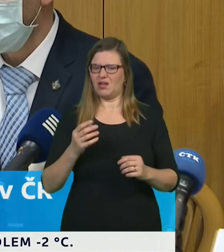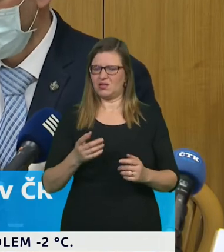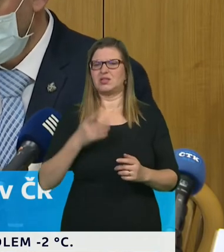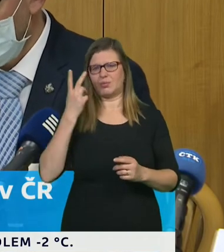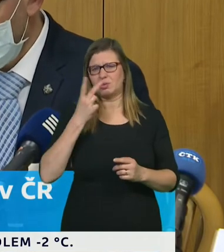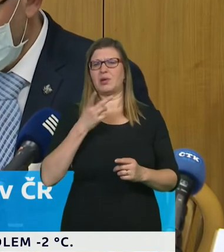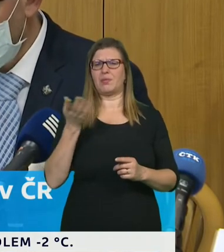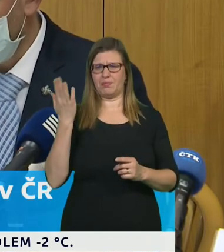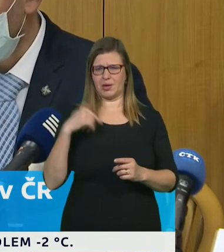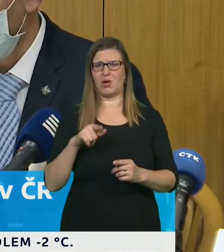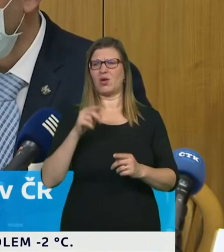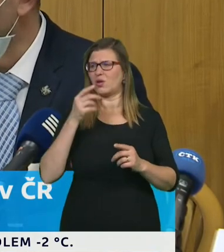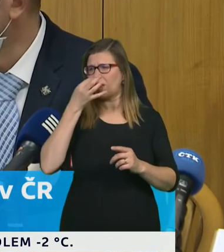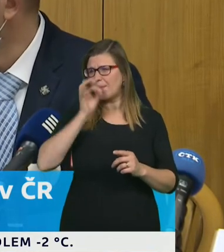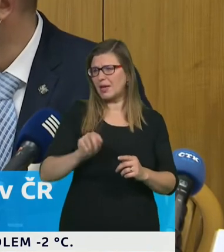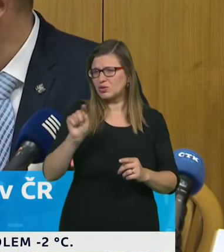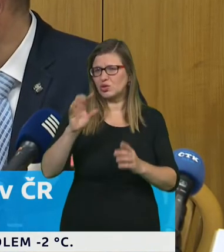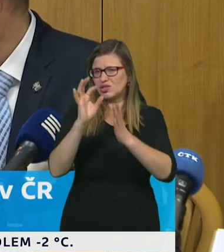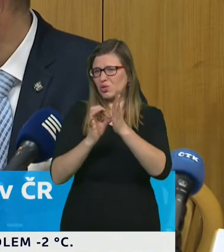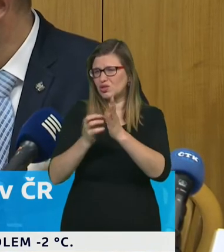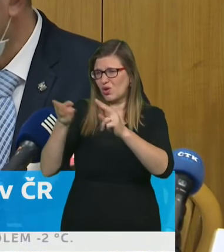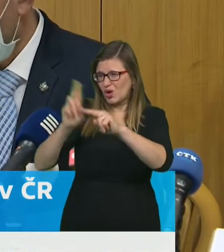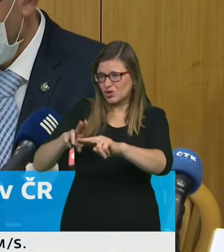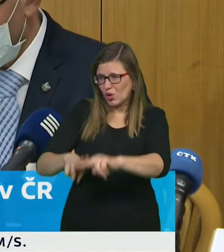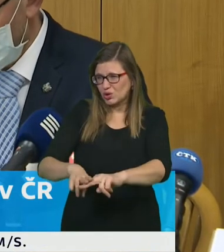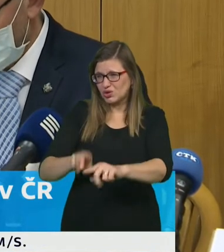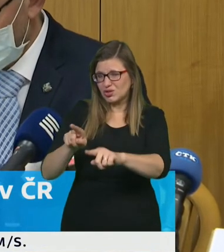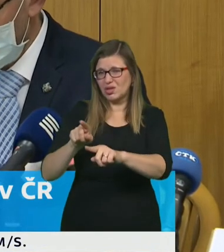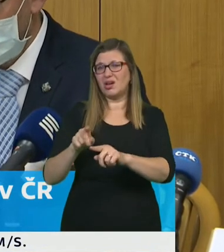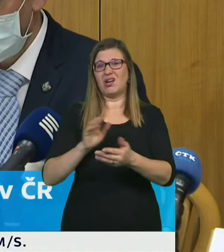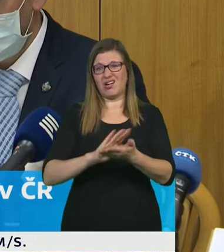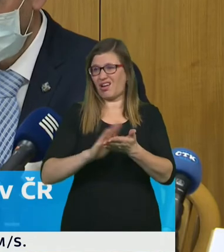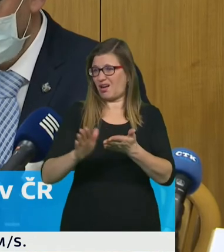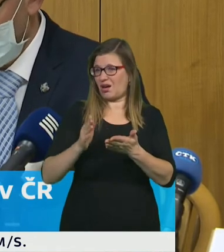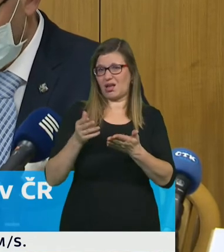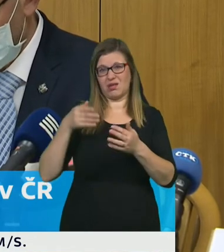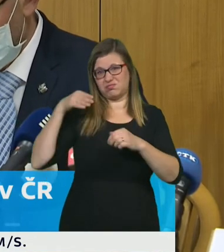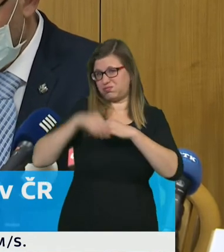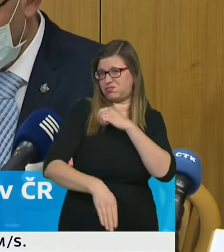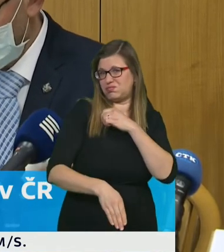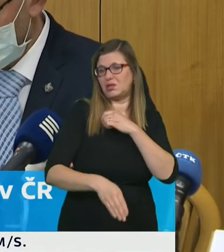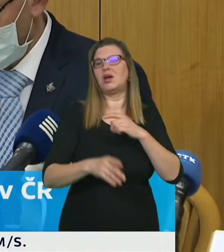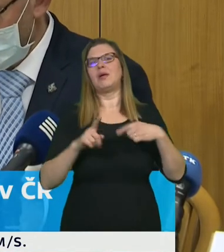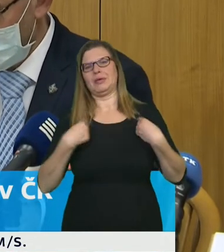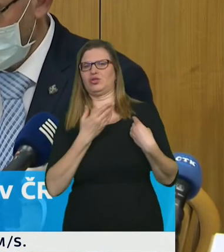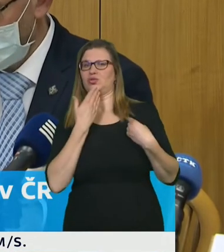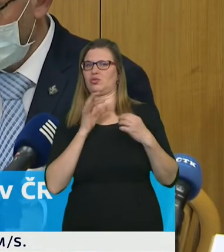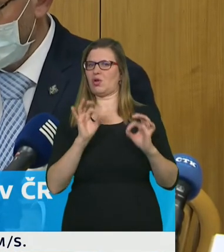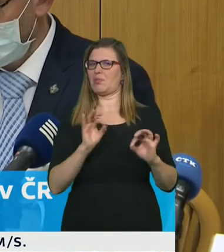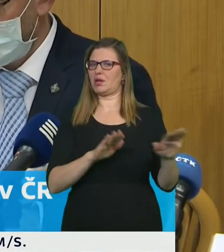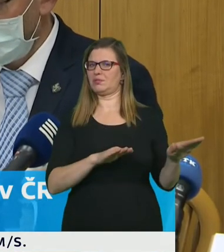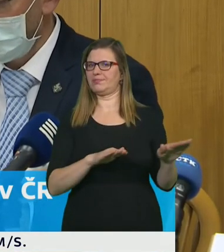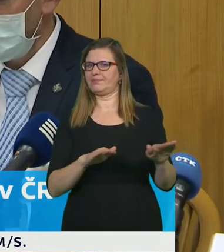citovaném Německu se situace horší v podstatě pod rukama my tak zatím na tom nejsme bedlivě to budeme